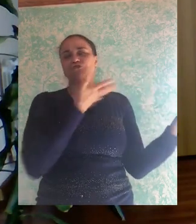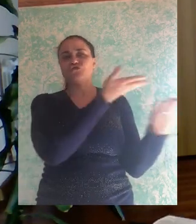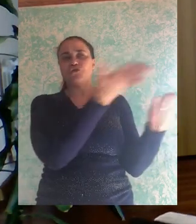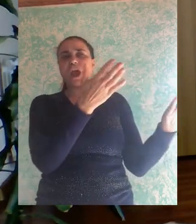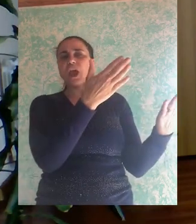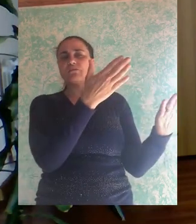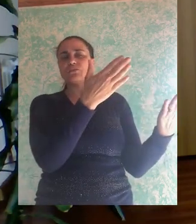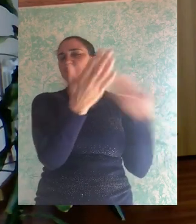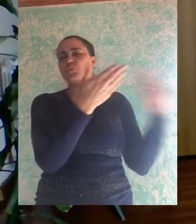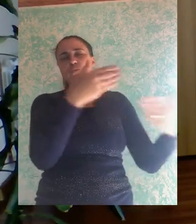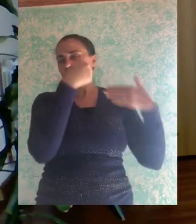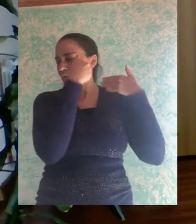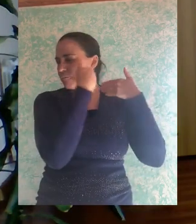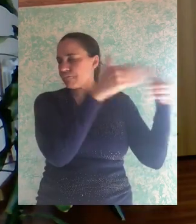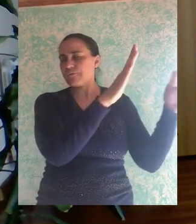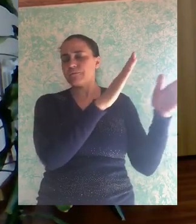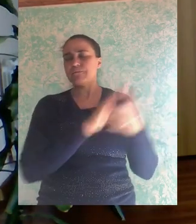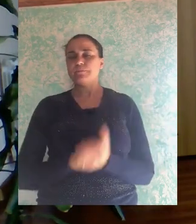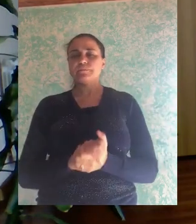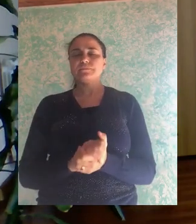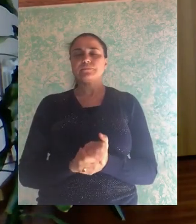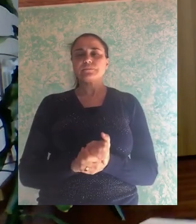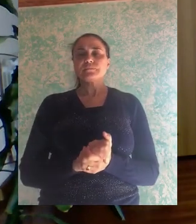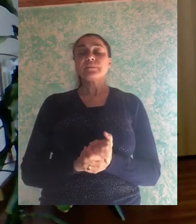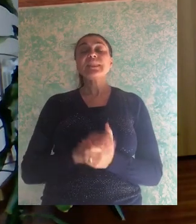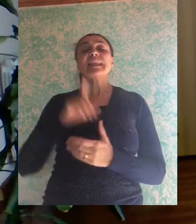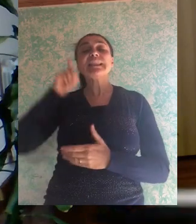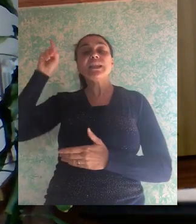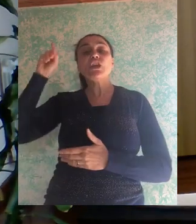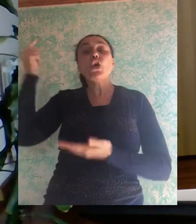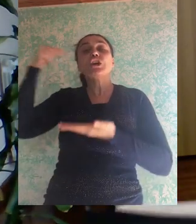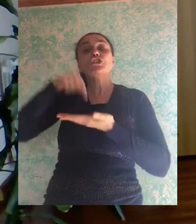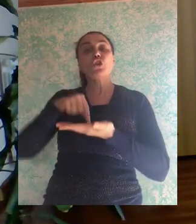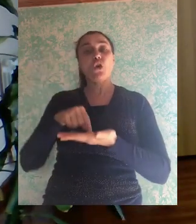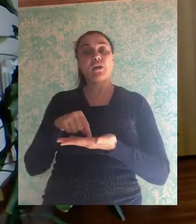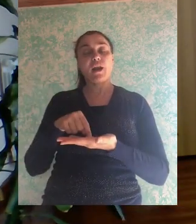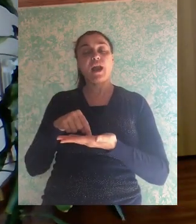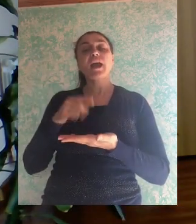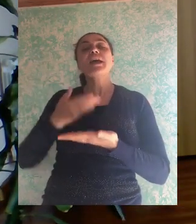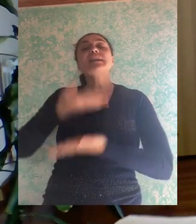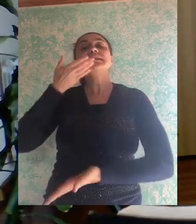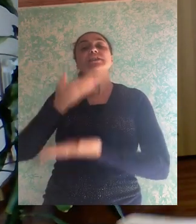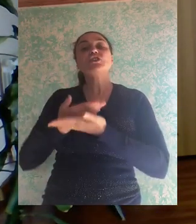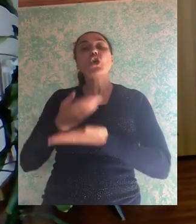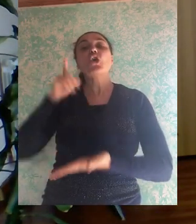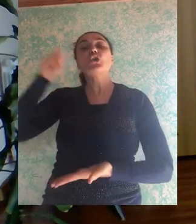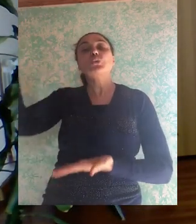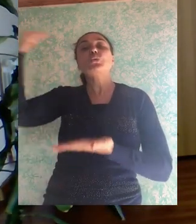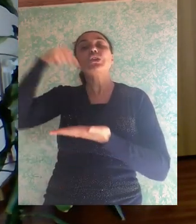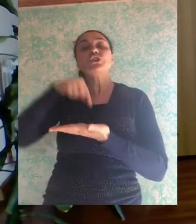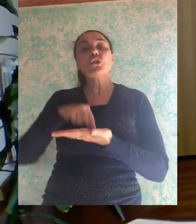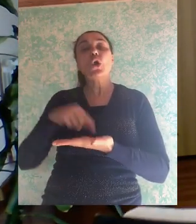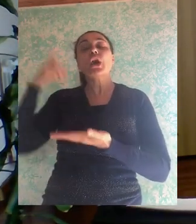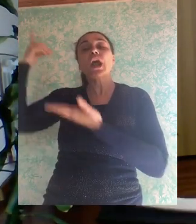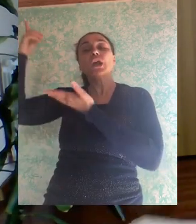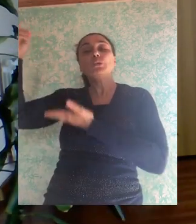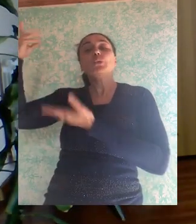attimo ritorna o signore liberami